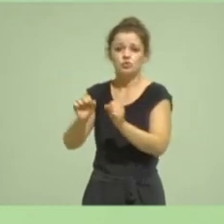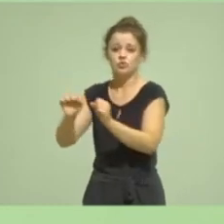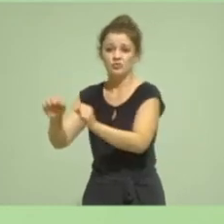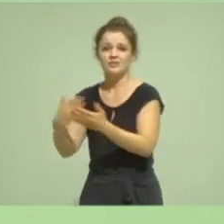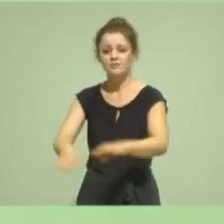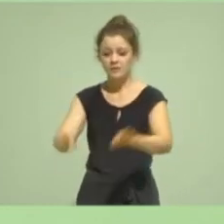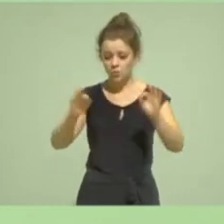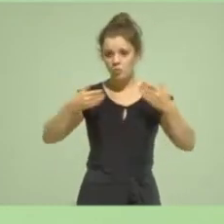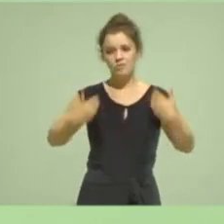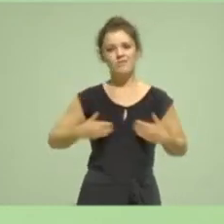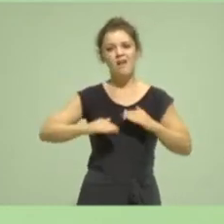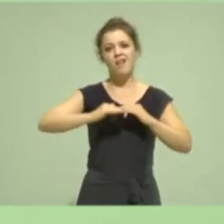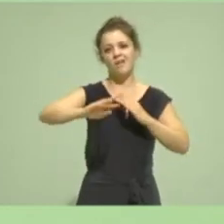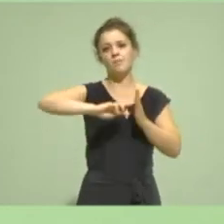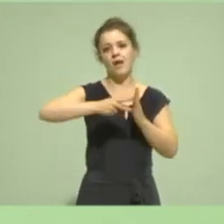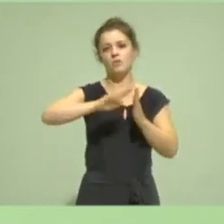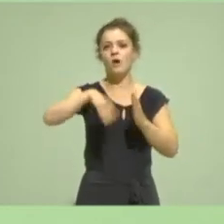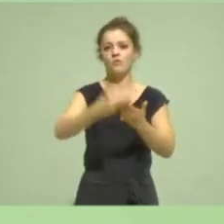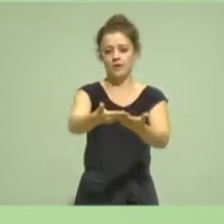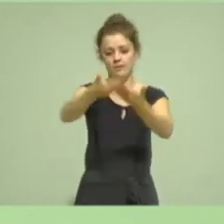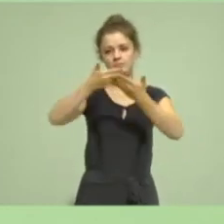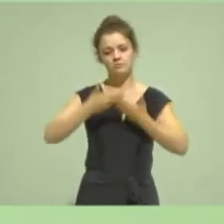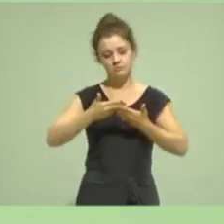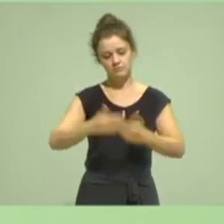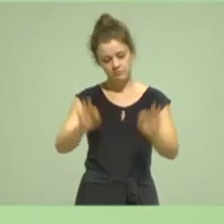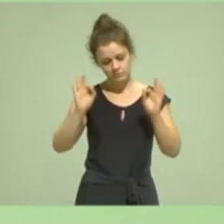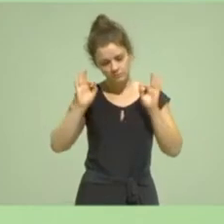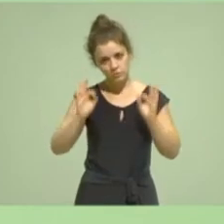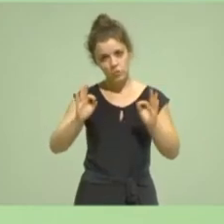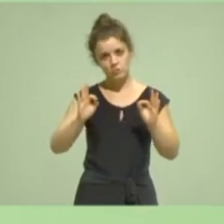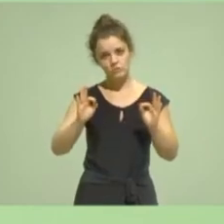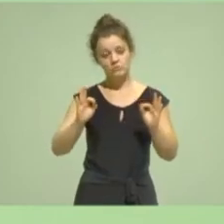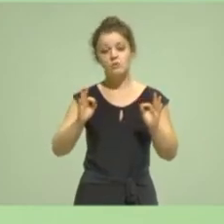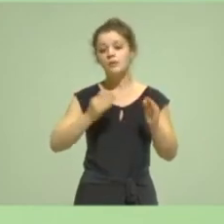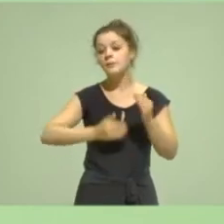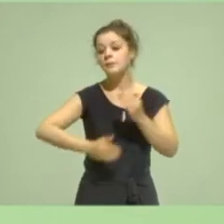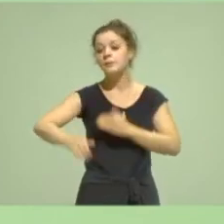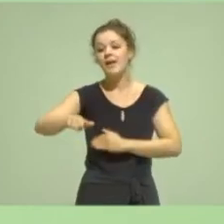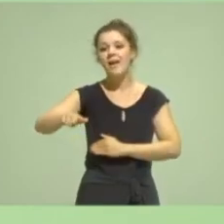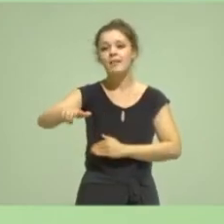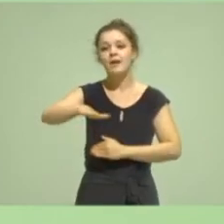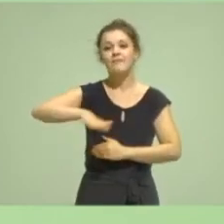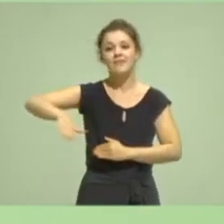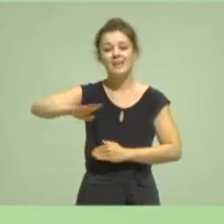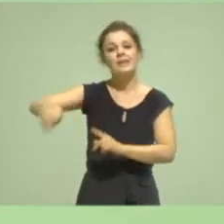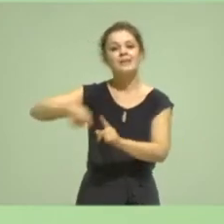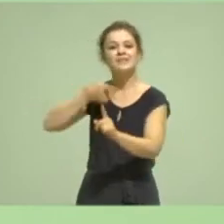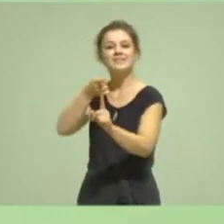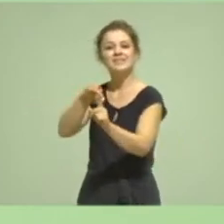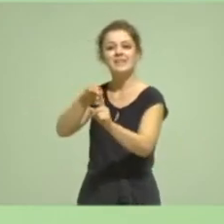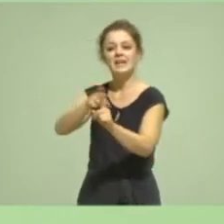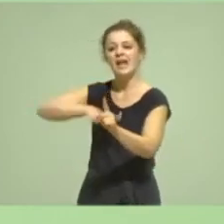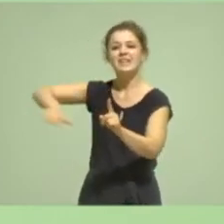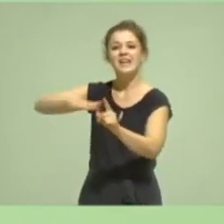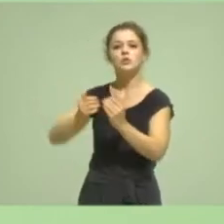liegt, dass, liebe Freundinnen und Freunde, wir einen zweiten Nationalpark in Nordrhein-Westfalen anstreben und dass, liebe